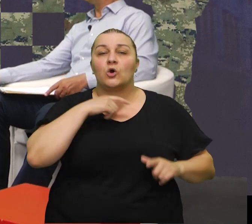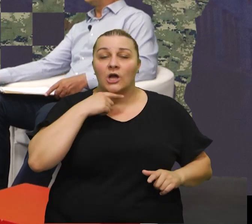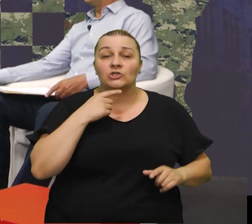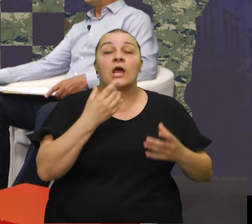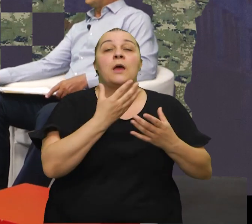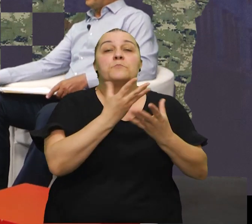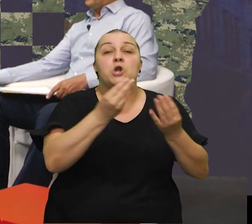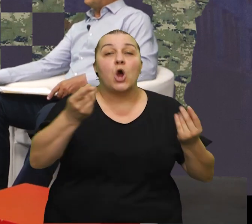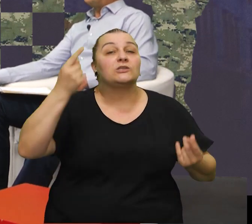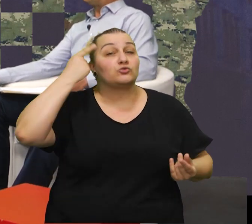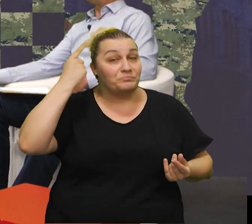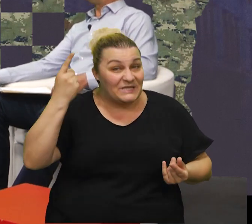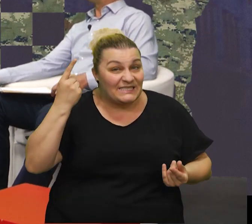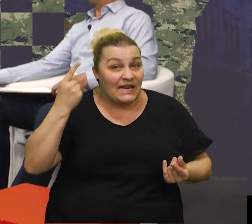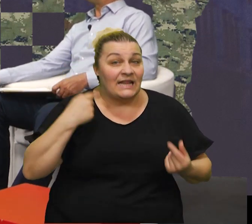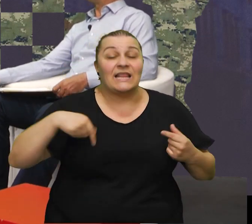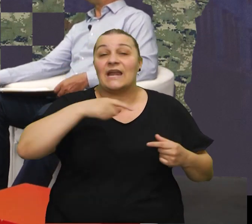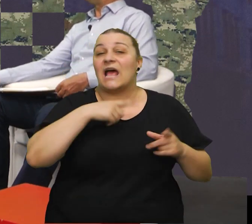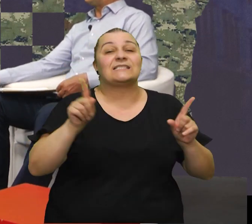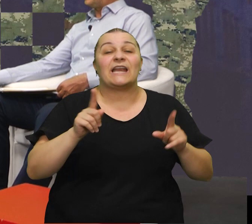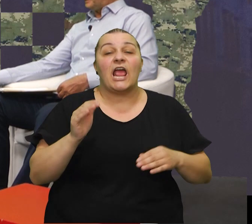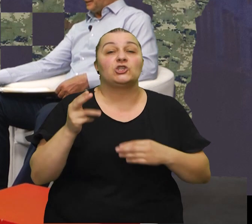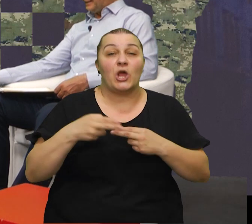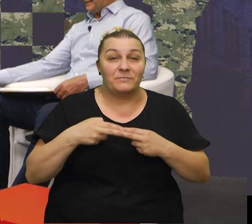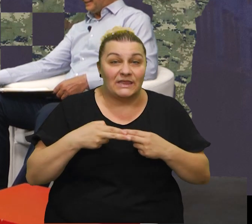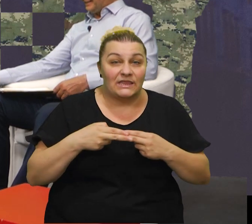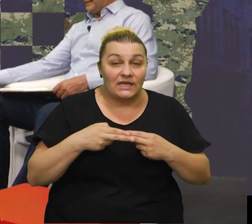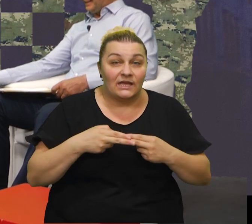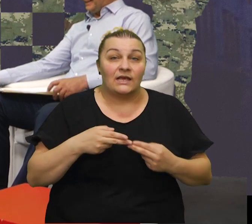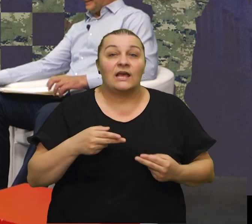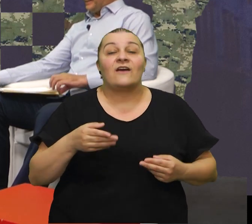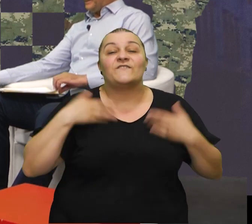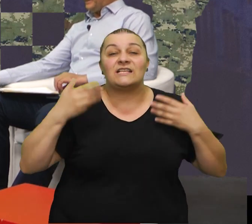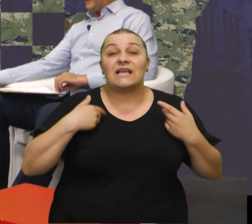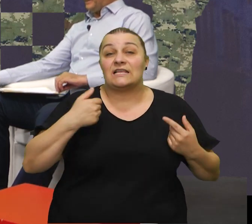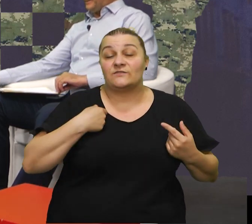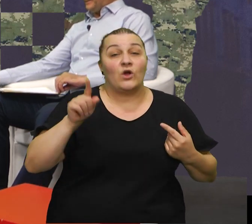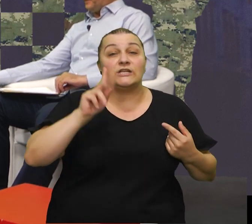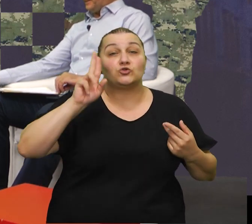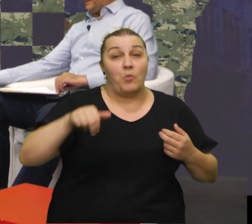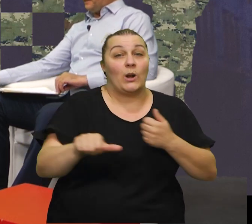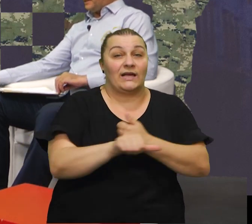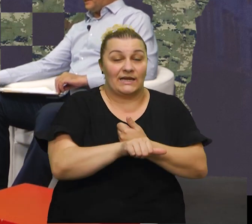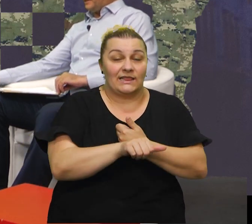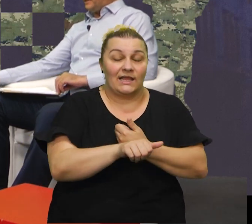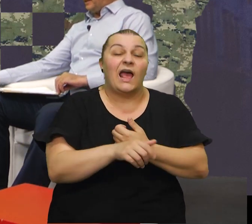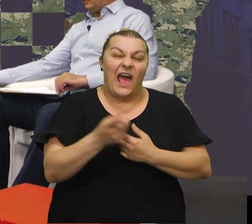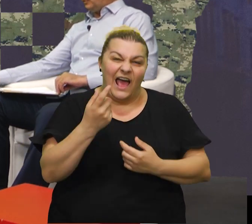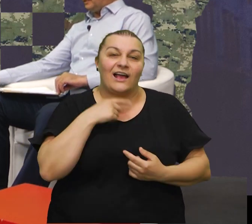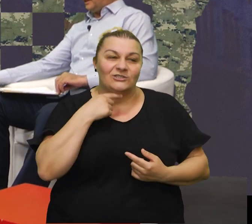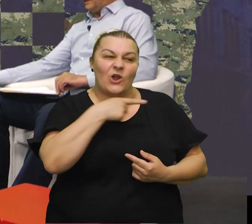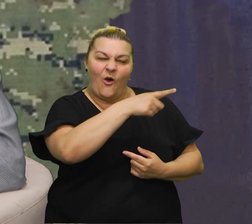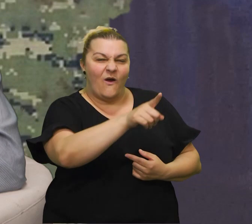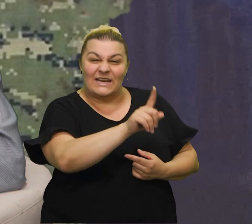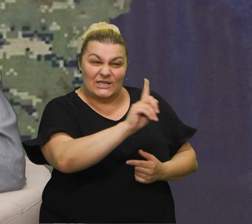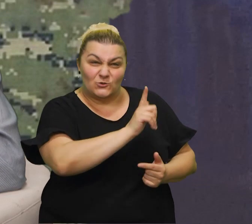neće biti ali se privarali veselje svoje nisu htjeli privarali su se puno da da Ivice nakon